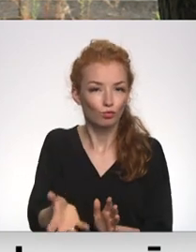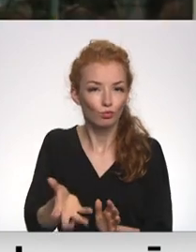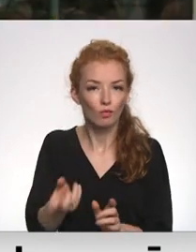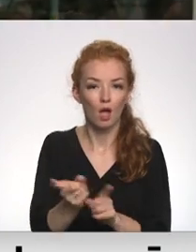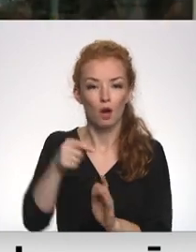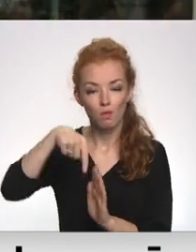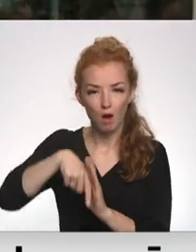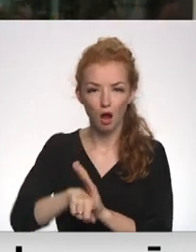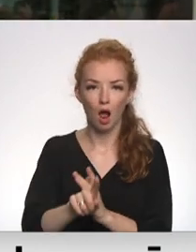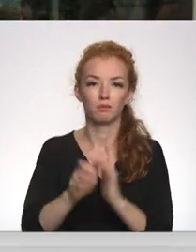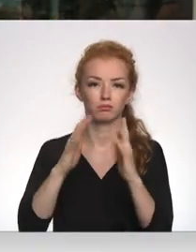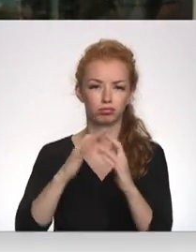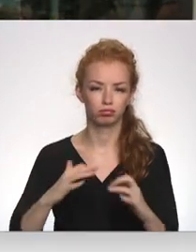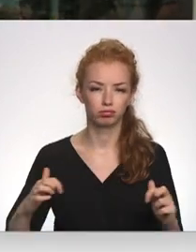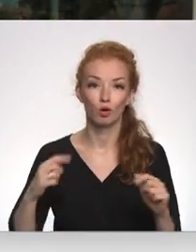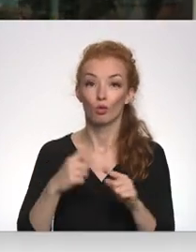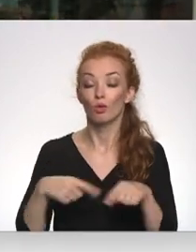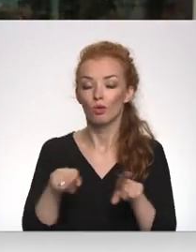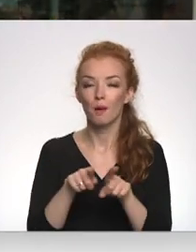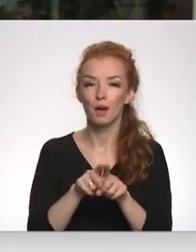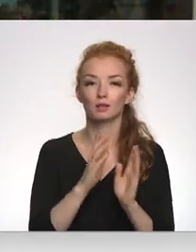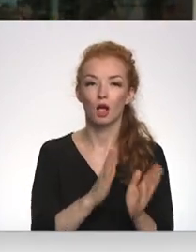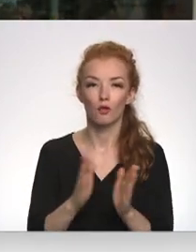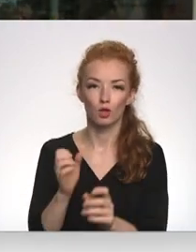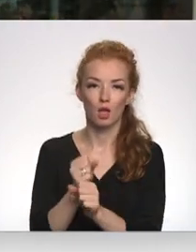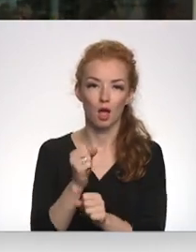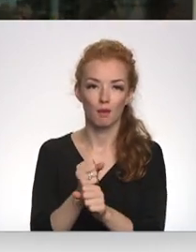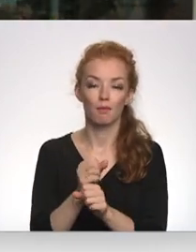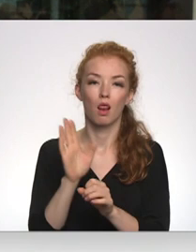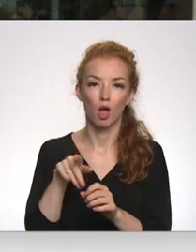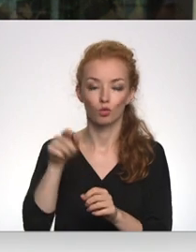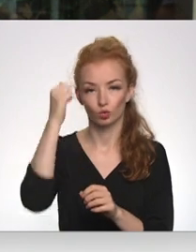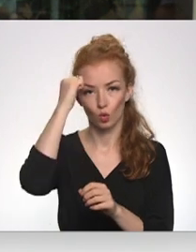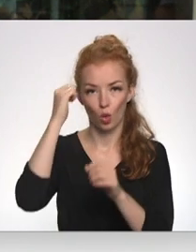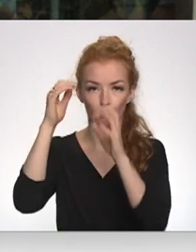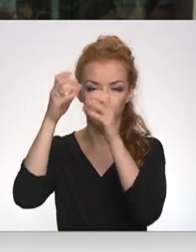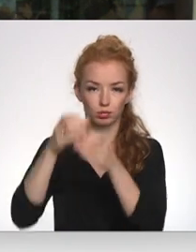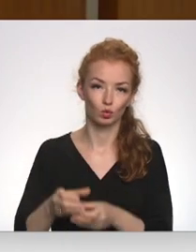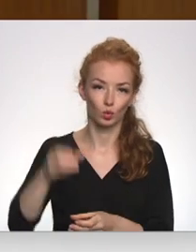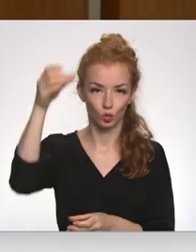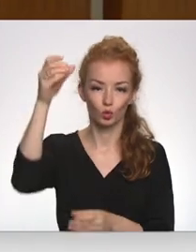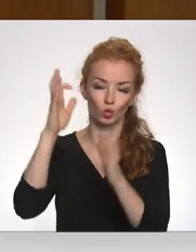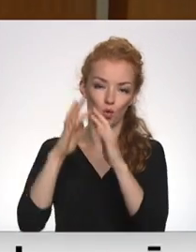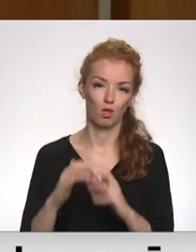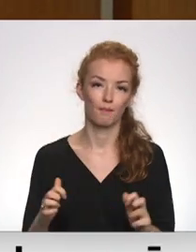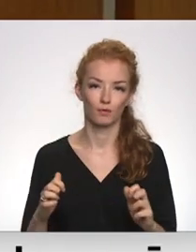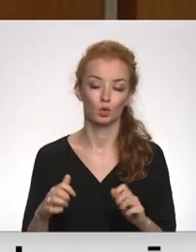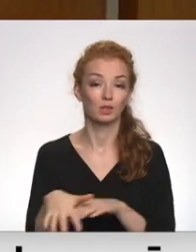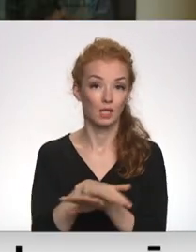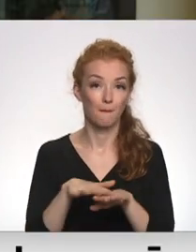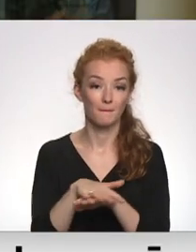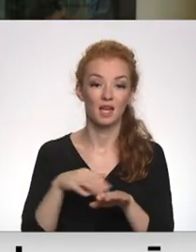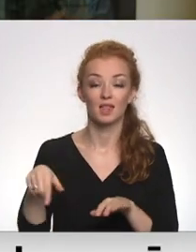pagrabu demantāžu un tieši tāpēc sagatavošanās darbi par skulptūru un obelisku demantāžu. Sabiedrībā